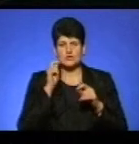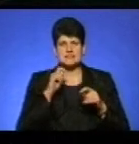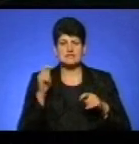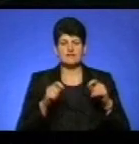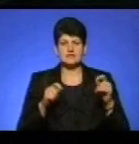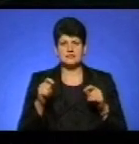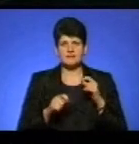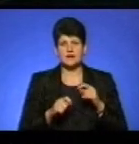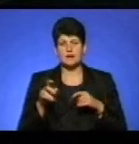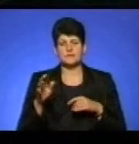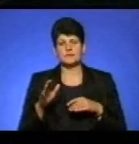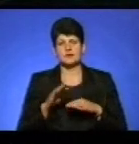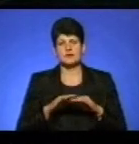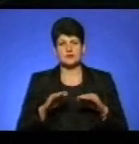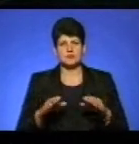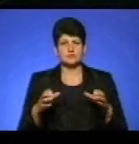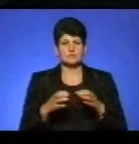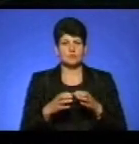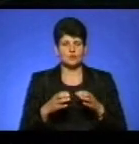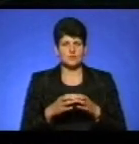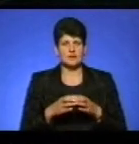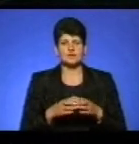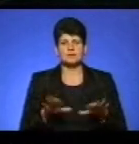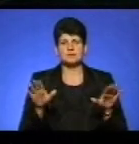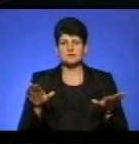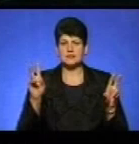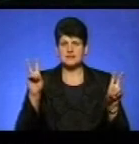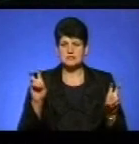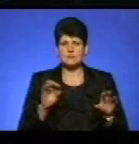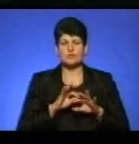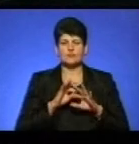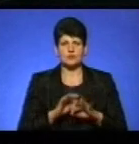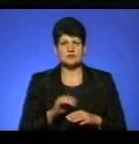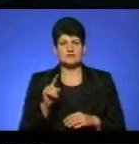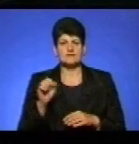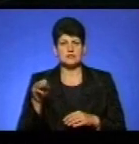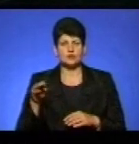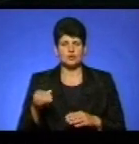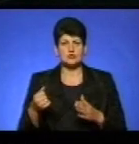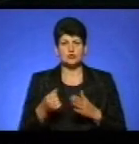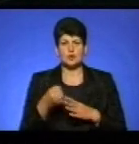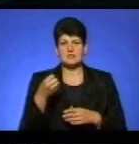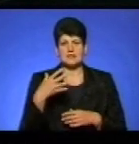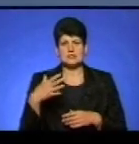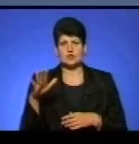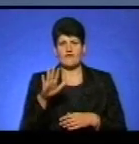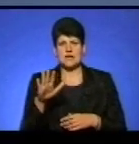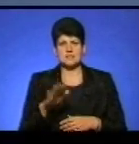юнацьких та учнівських команд КВК «Жарптиця» проходитиме у Затоці на Одещині до 15 вересня.